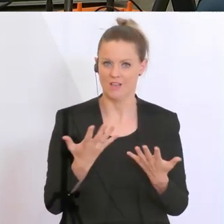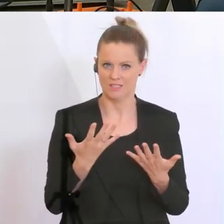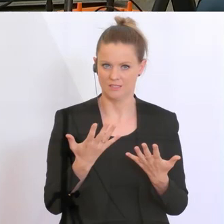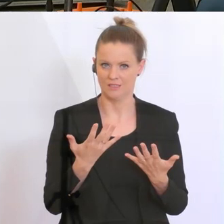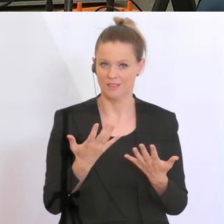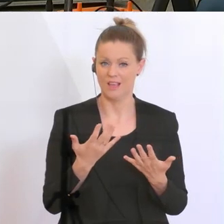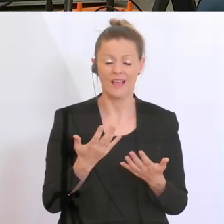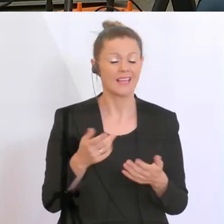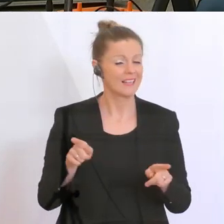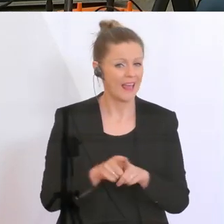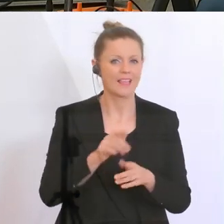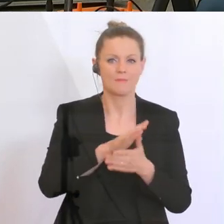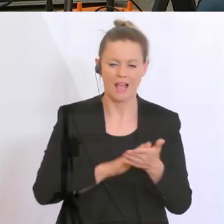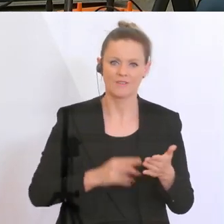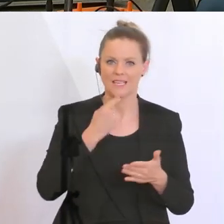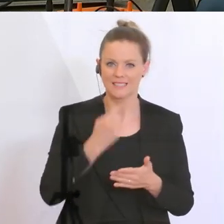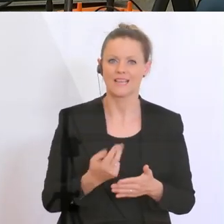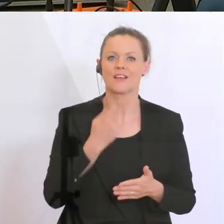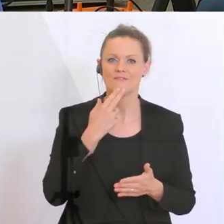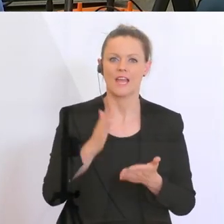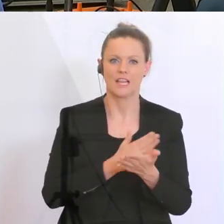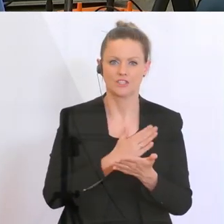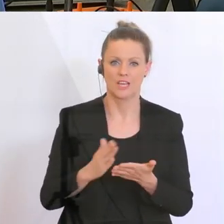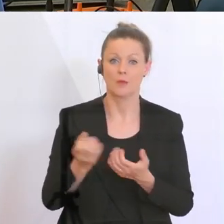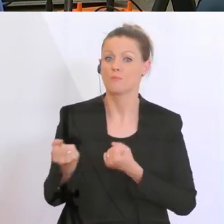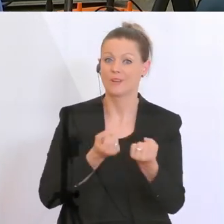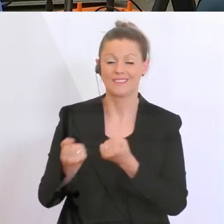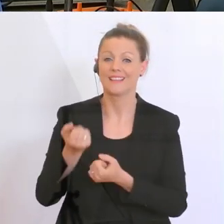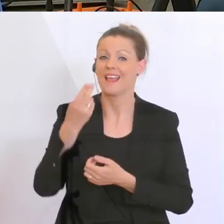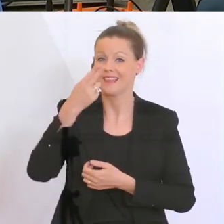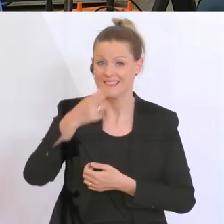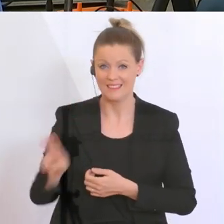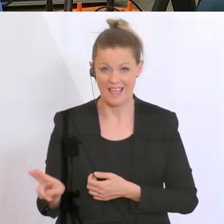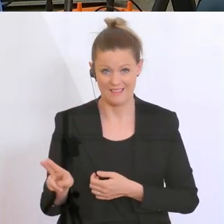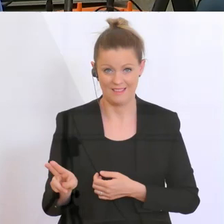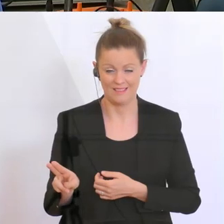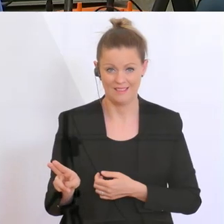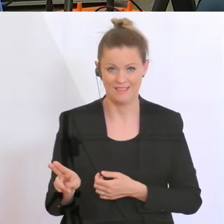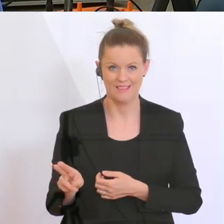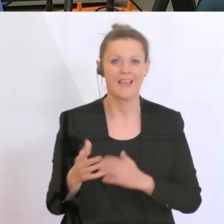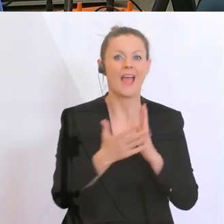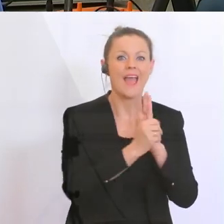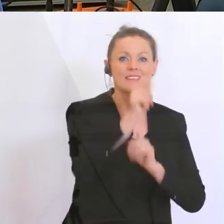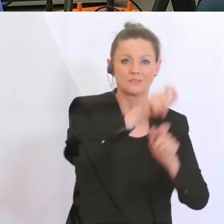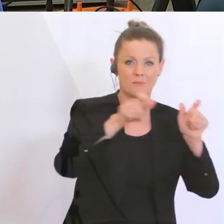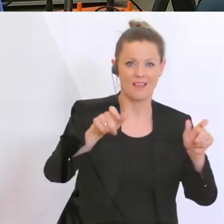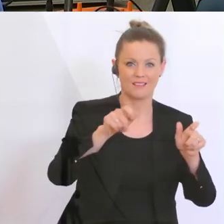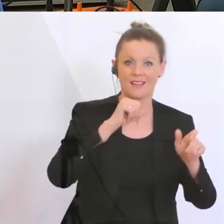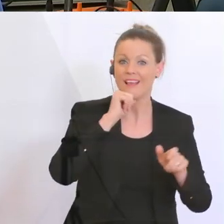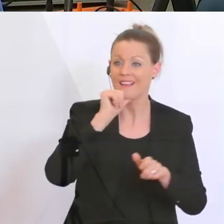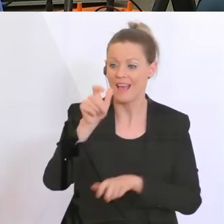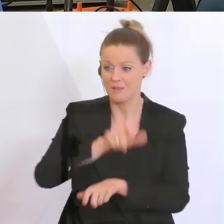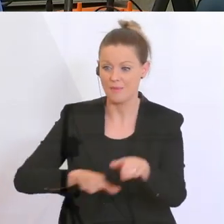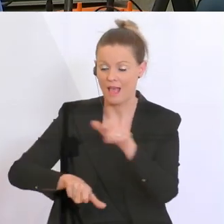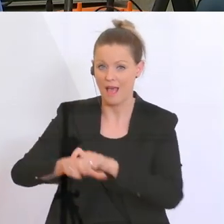haben, über diese Hilfen entscheiden Experten, nicht die Politik, keine weisungsgebundenen Beamten, damit auch klar ist, dass jeder